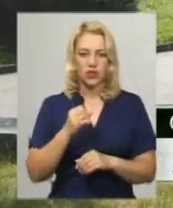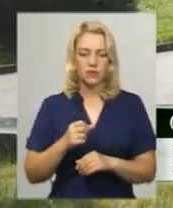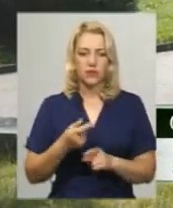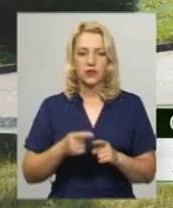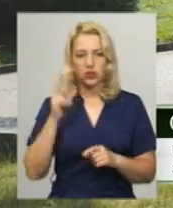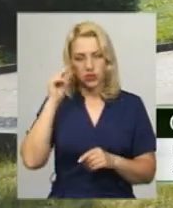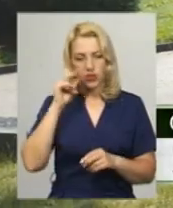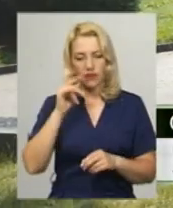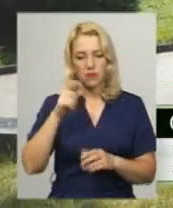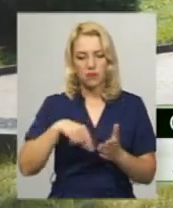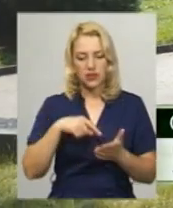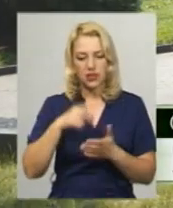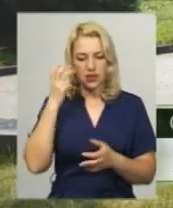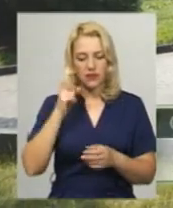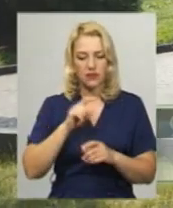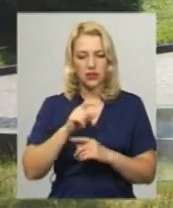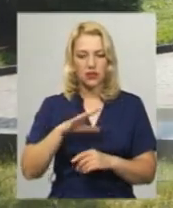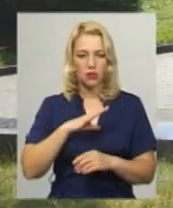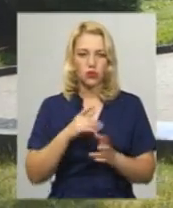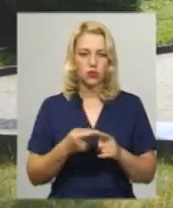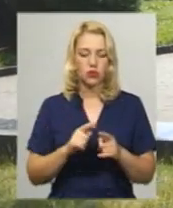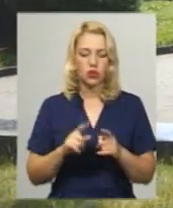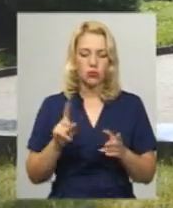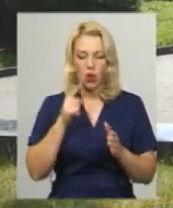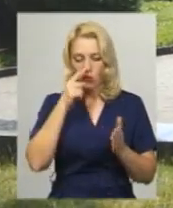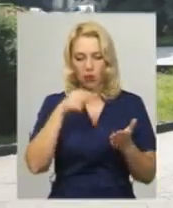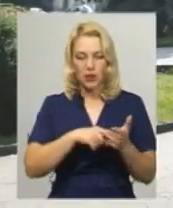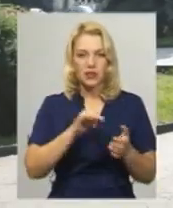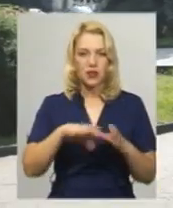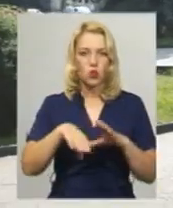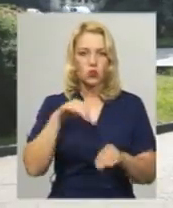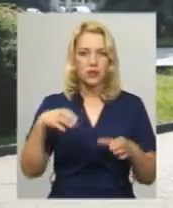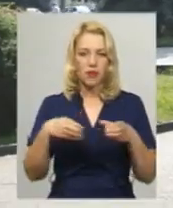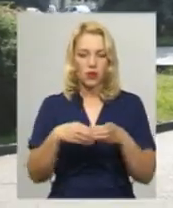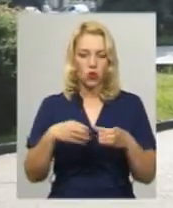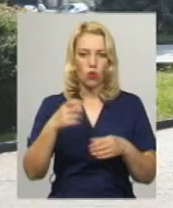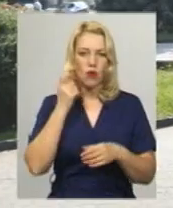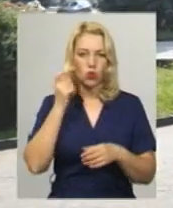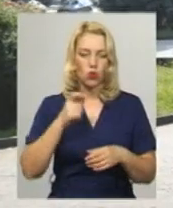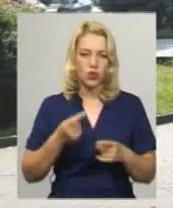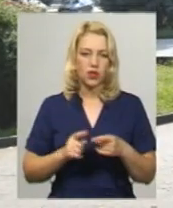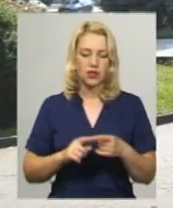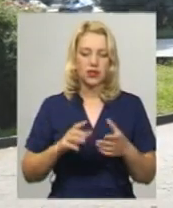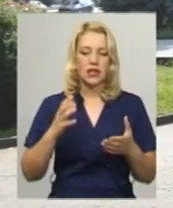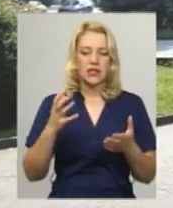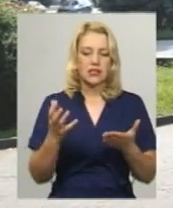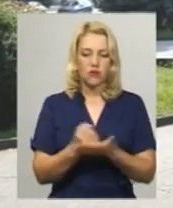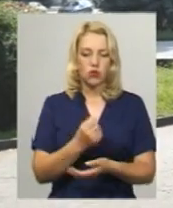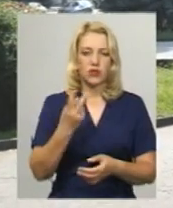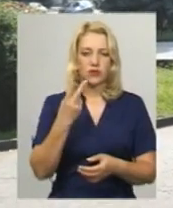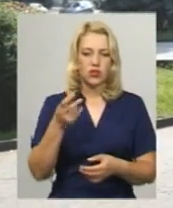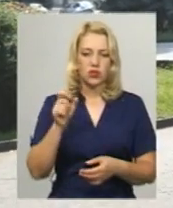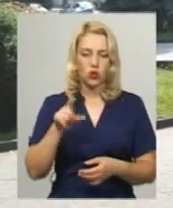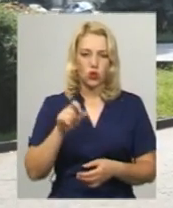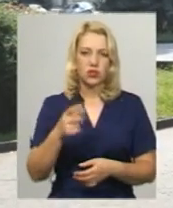Завдання команди було найбільше попасти спортсменів у спортсмірної України. Загалом завоювали дві золоті, три срібні та